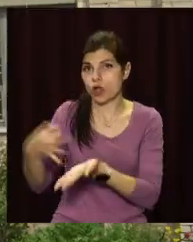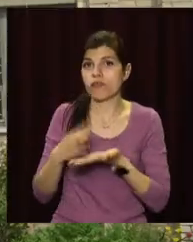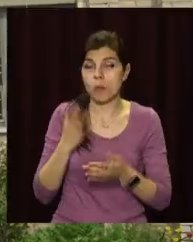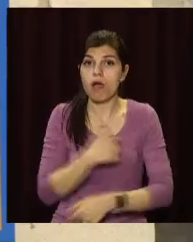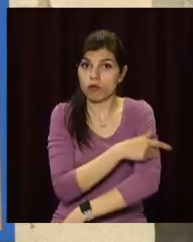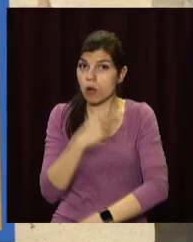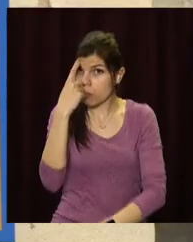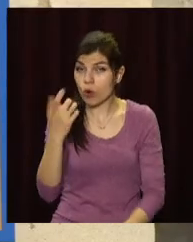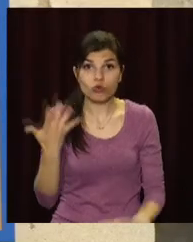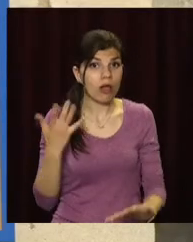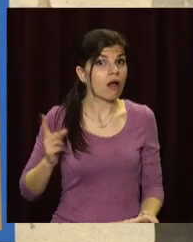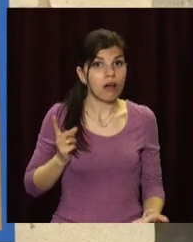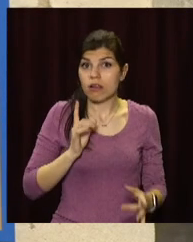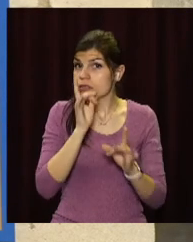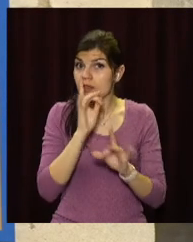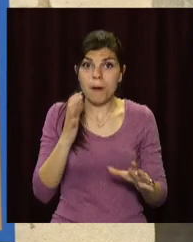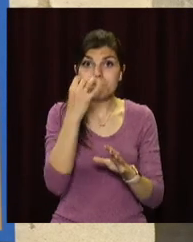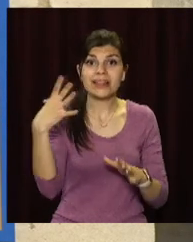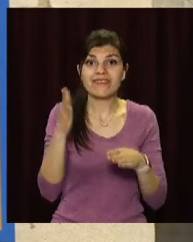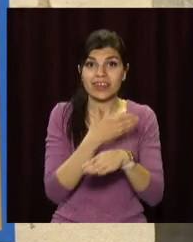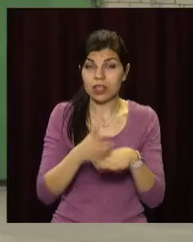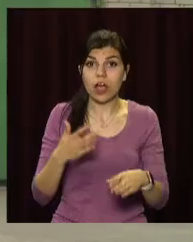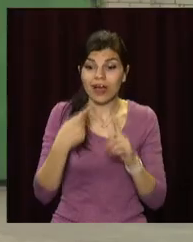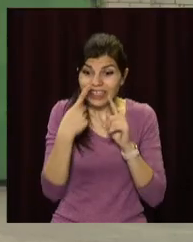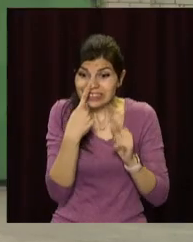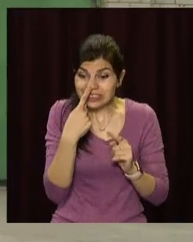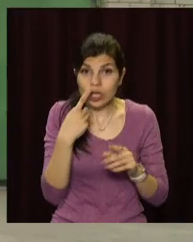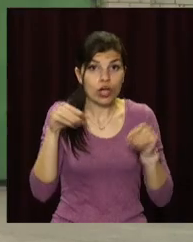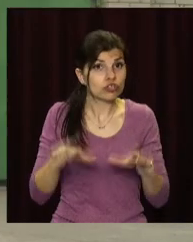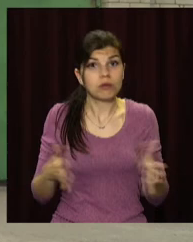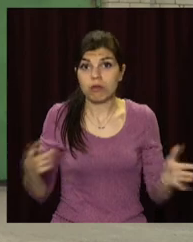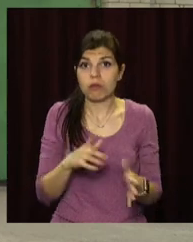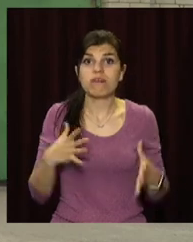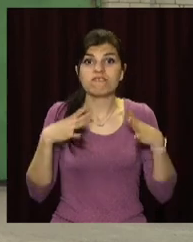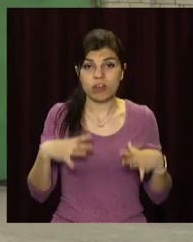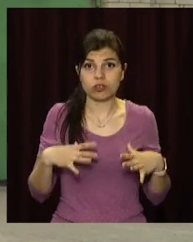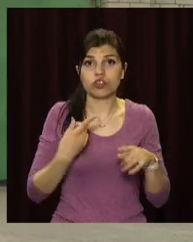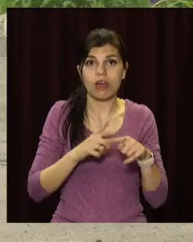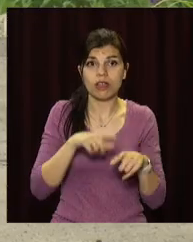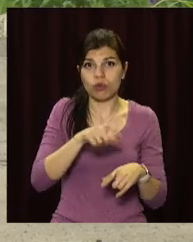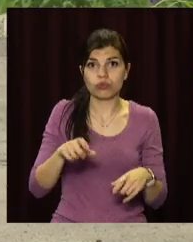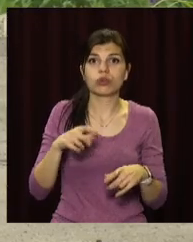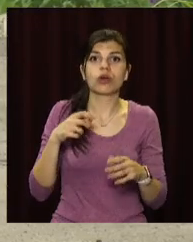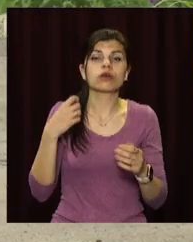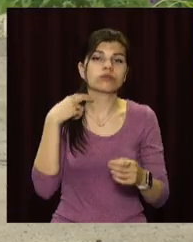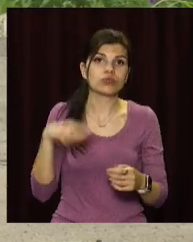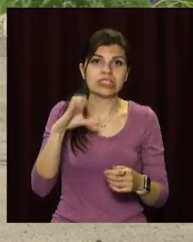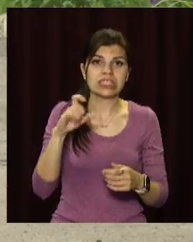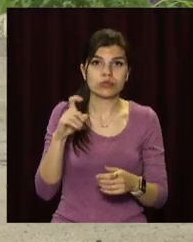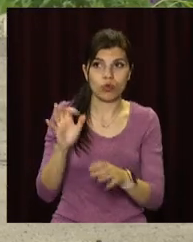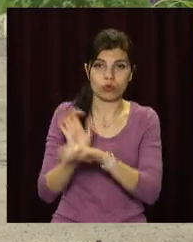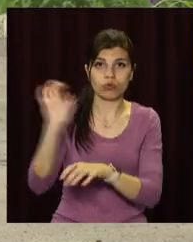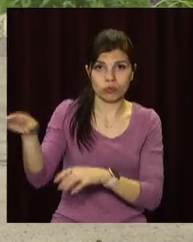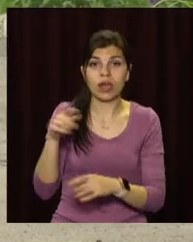питання з охороною 15-го відділення не вирішаться найближчим часом, вони змушені будуть повернути піддослідних до СІЗО і стаціонарні судово